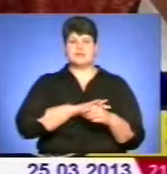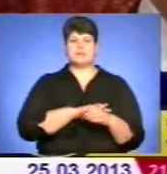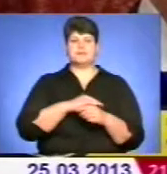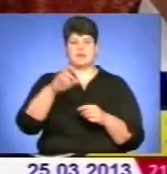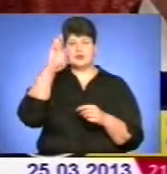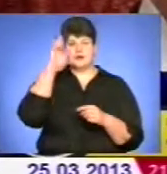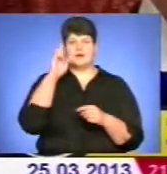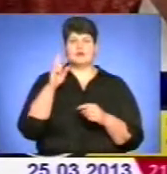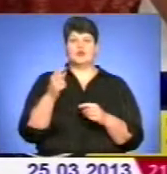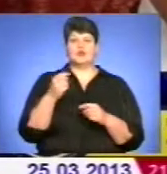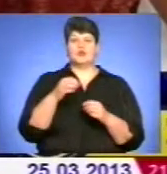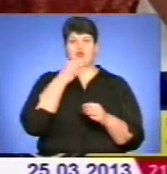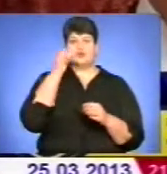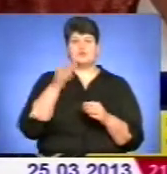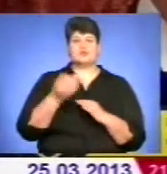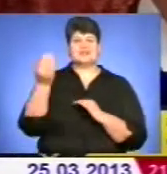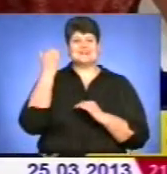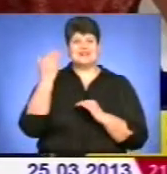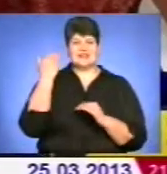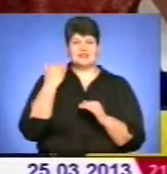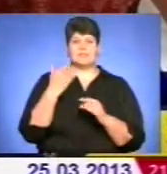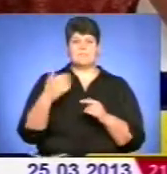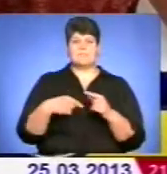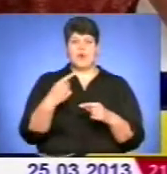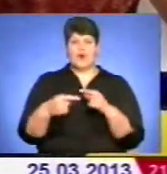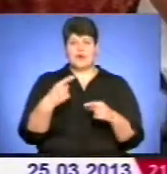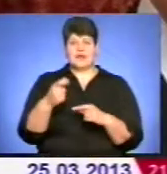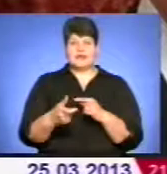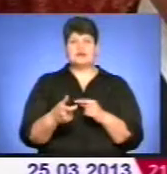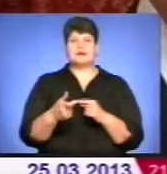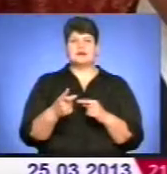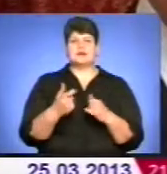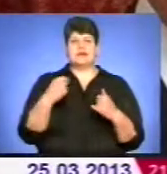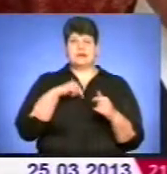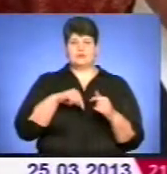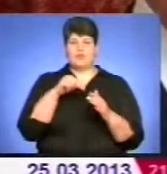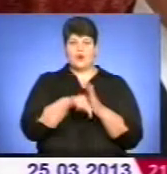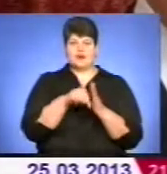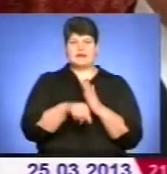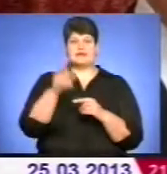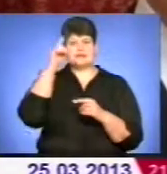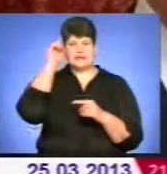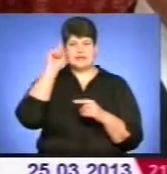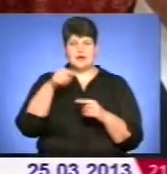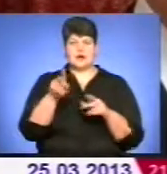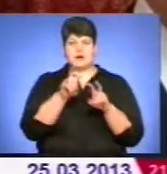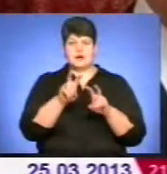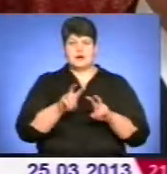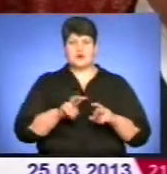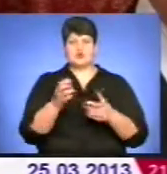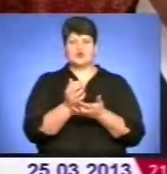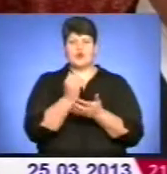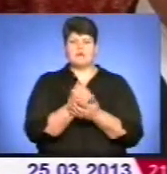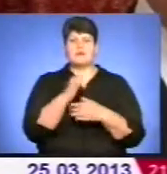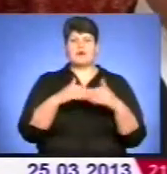досвіду старших поколінь оперативників, світового контрозвідувального мистецтва, глибокі знання оперативно-розшукової теорії і практики,